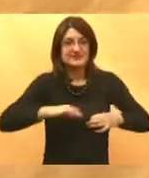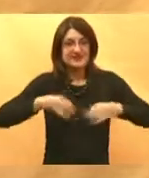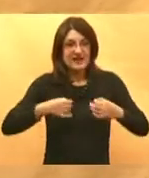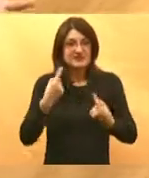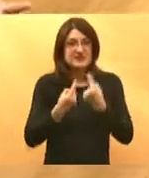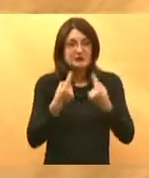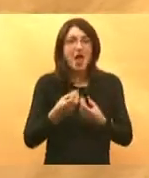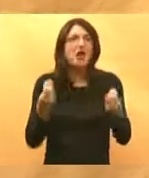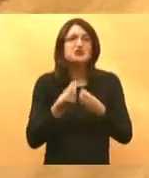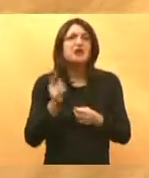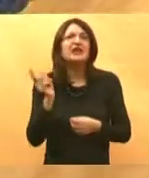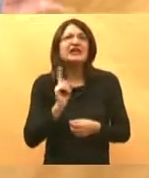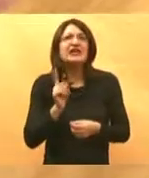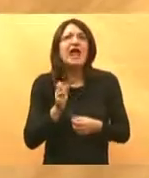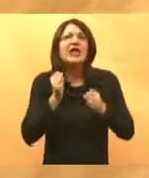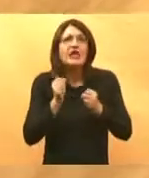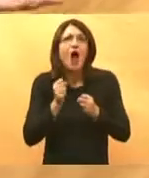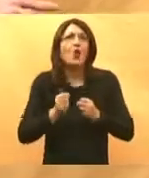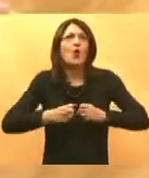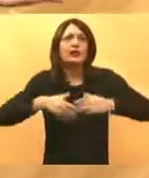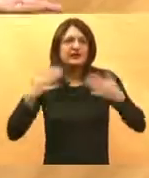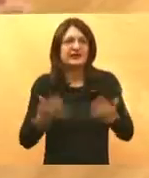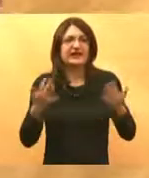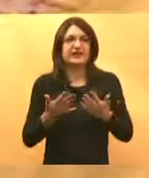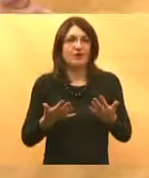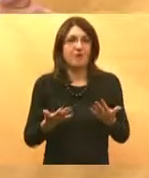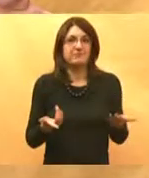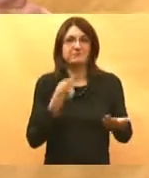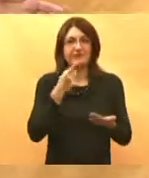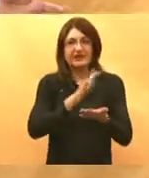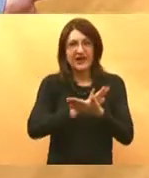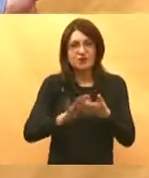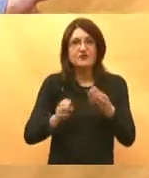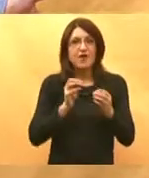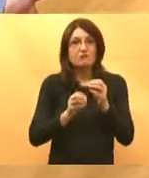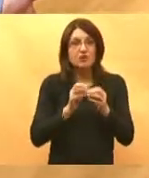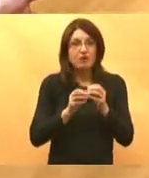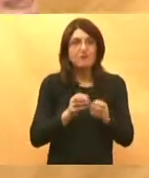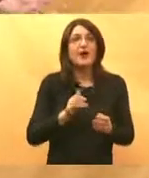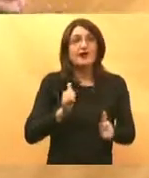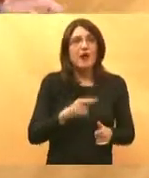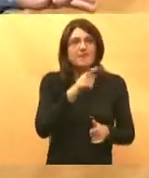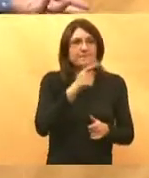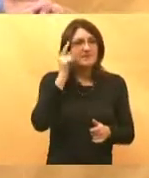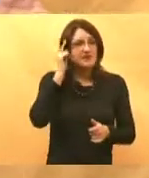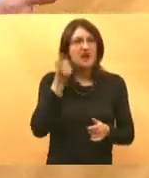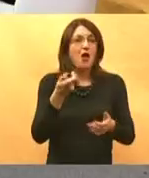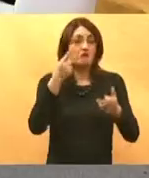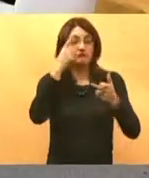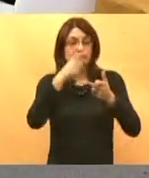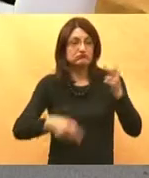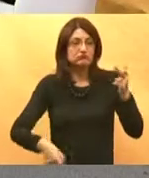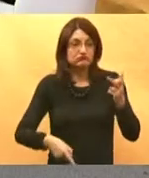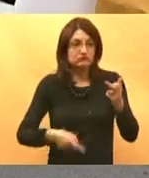a što je manje bitno za hitno rješavanje neki jednostavan problem nekome može biti izuzetno bitan u tom trenu porezala je prst